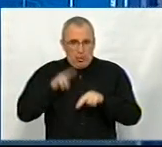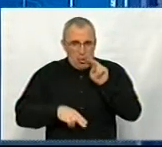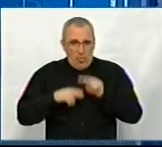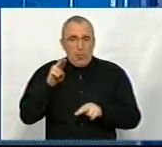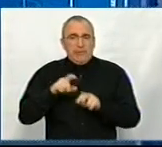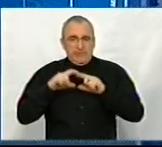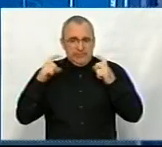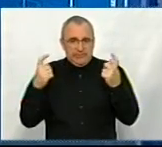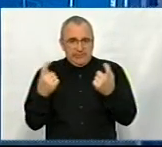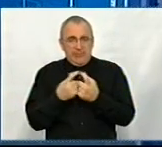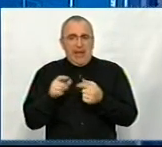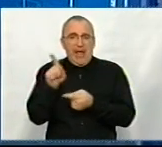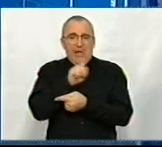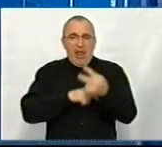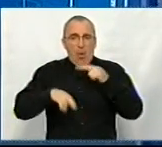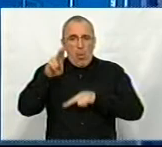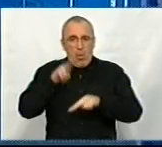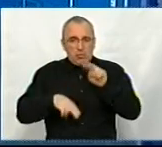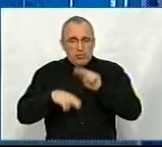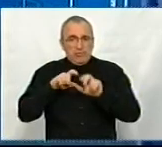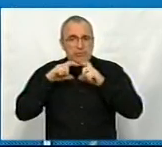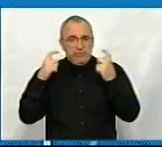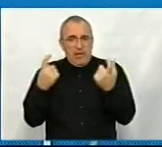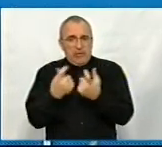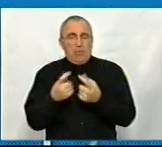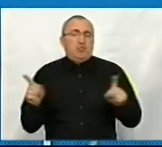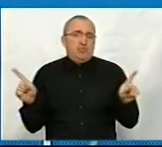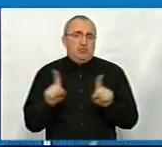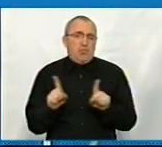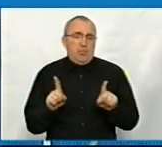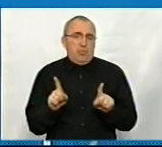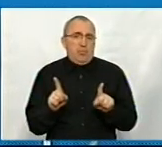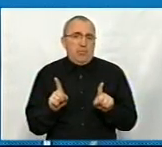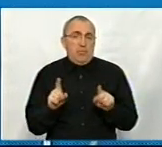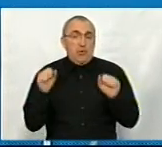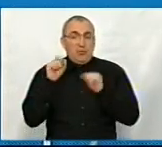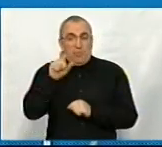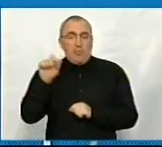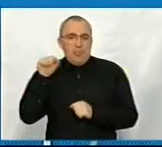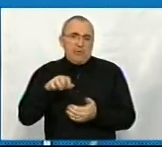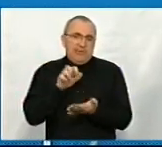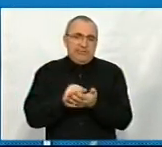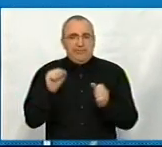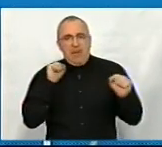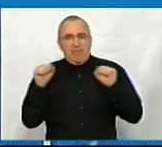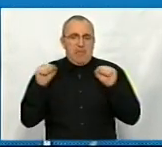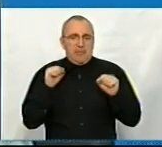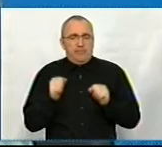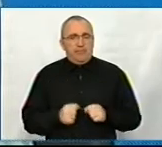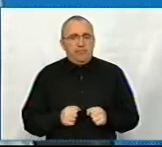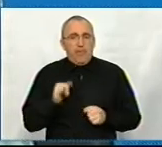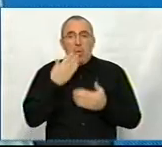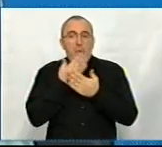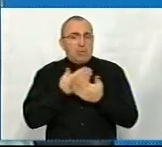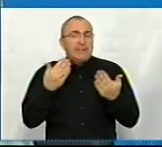стадіон, реконструювати, скажімо так, цей стадіон, щоб спортсмени могли там займатися. І